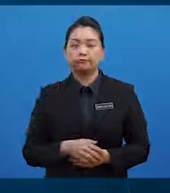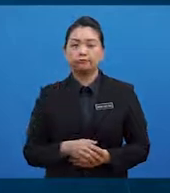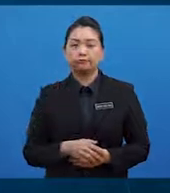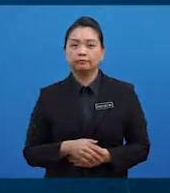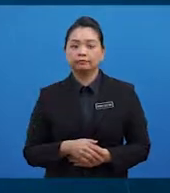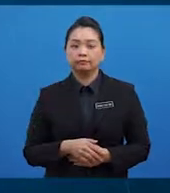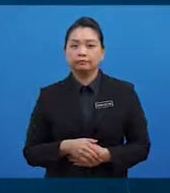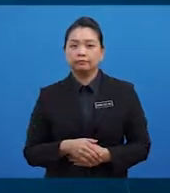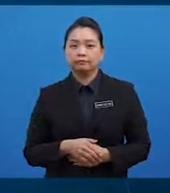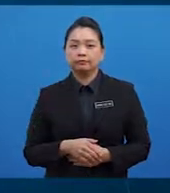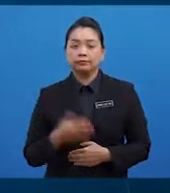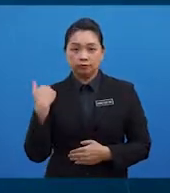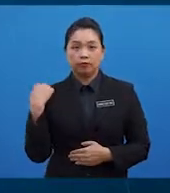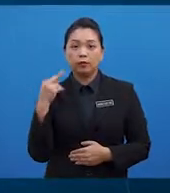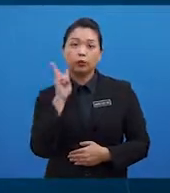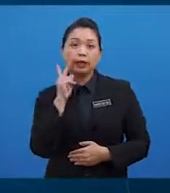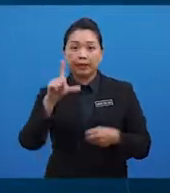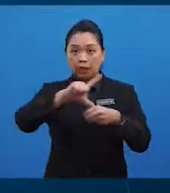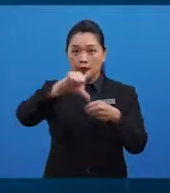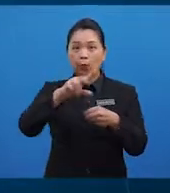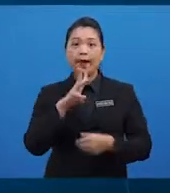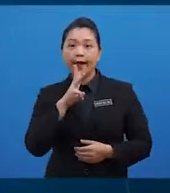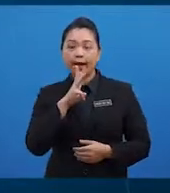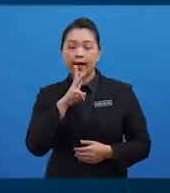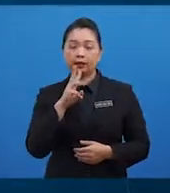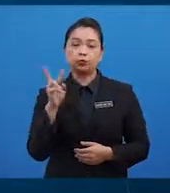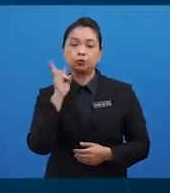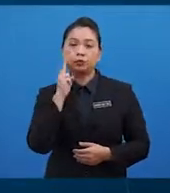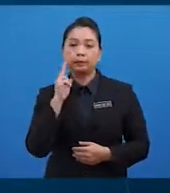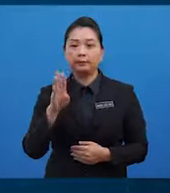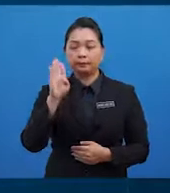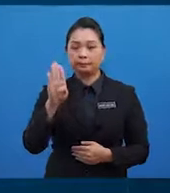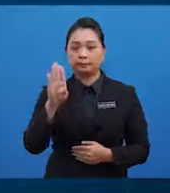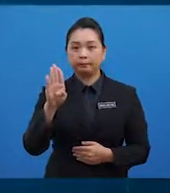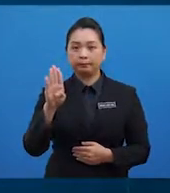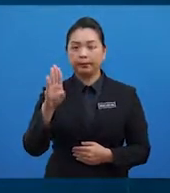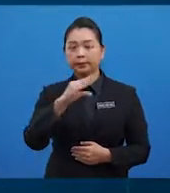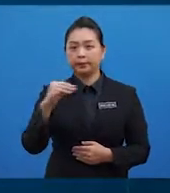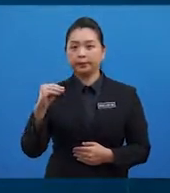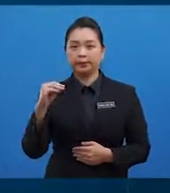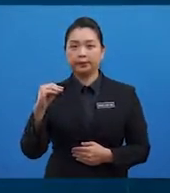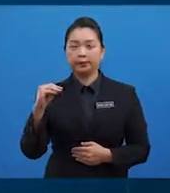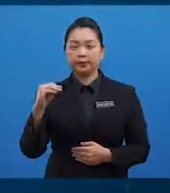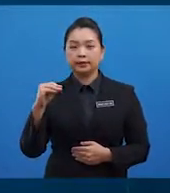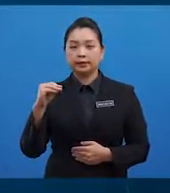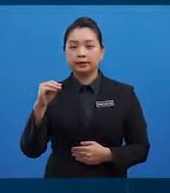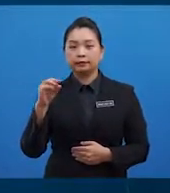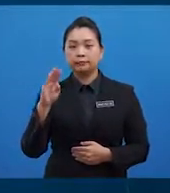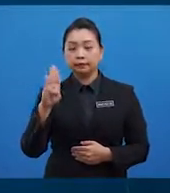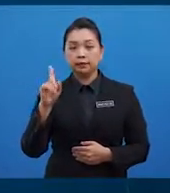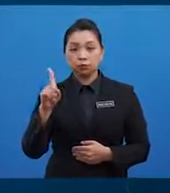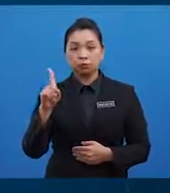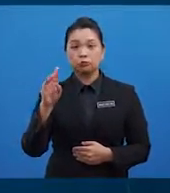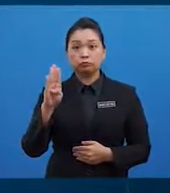manakala vitamin larut air terdiri daripada vitamin B1, B2,